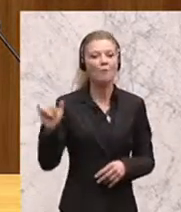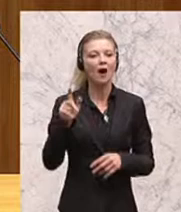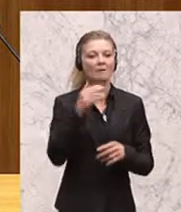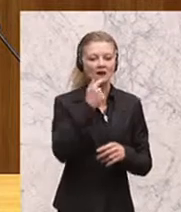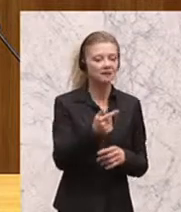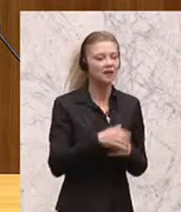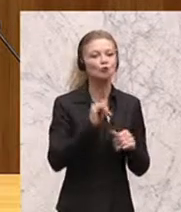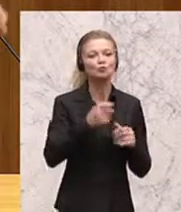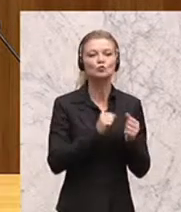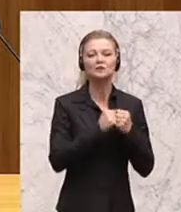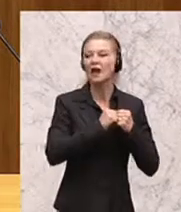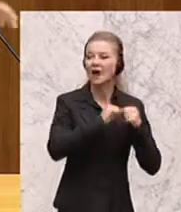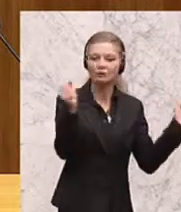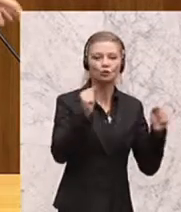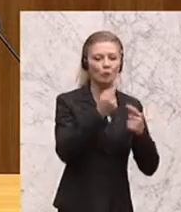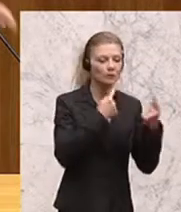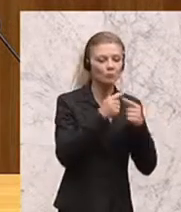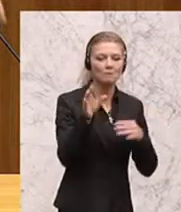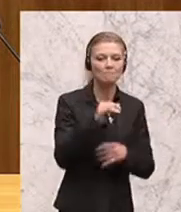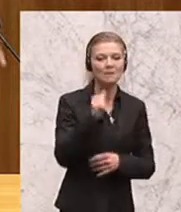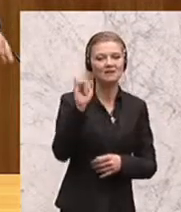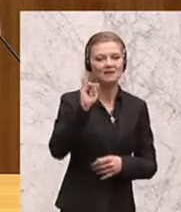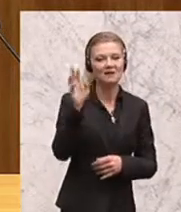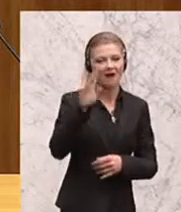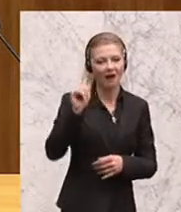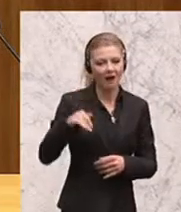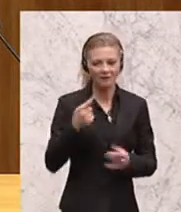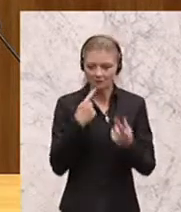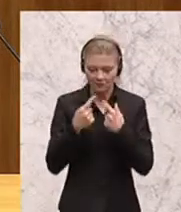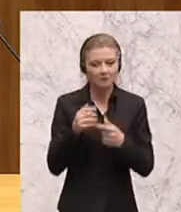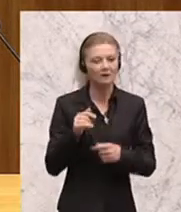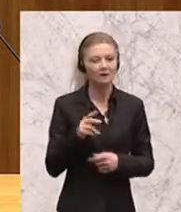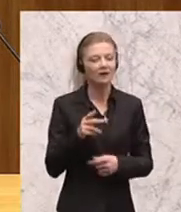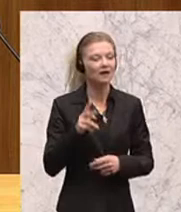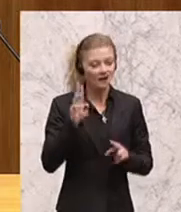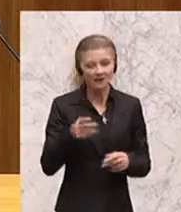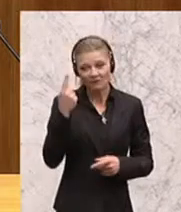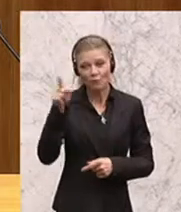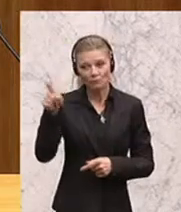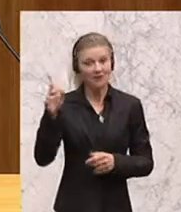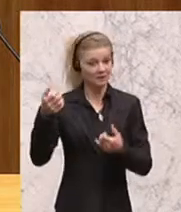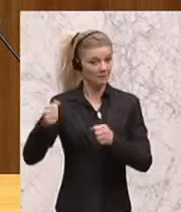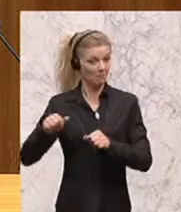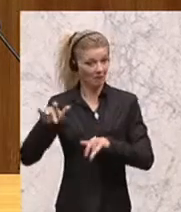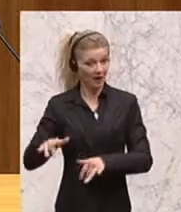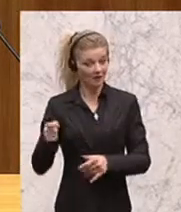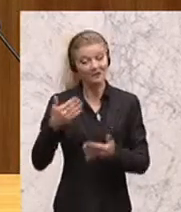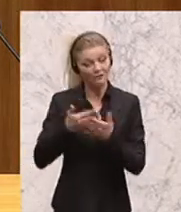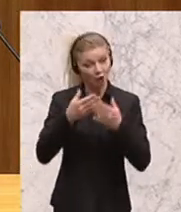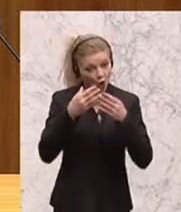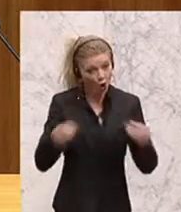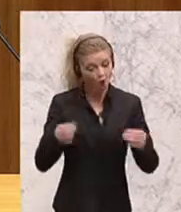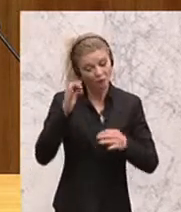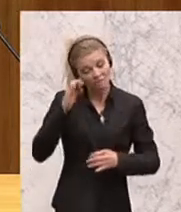dem Iran führen, damit das, weil das eine regionale Macht ist, dass es hier zu einer Lösung kommt, die ja so eine friedenspolitische